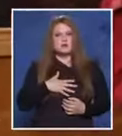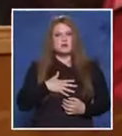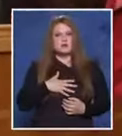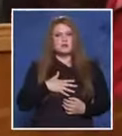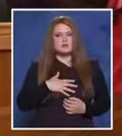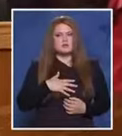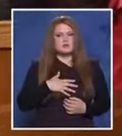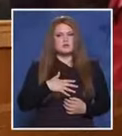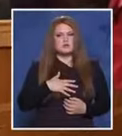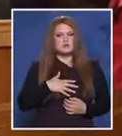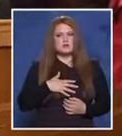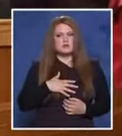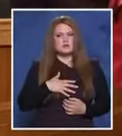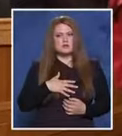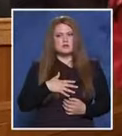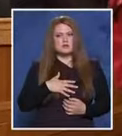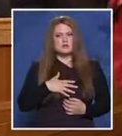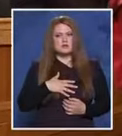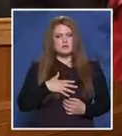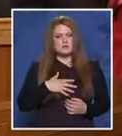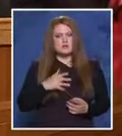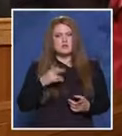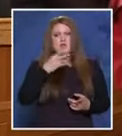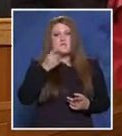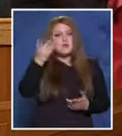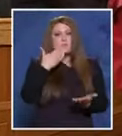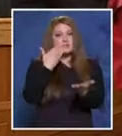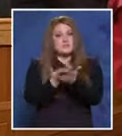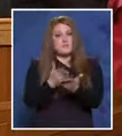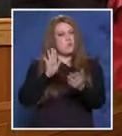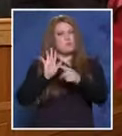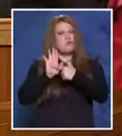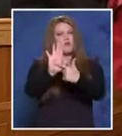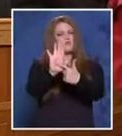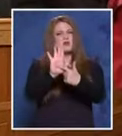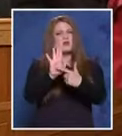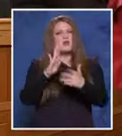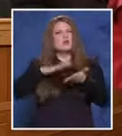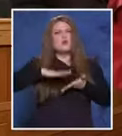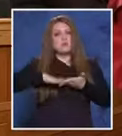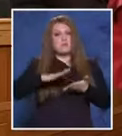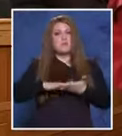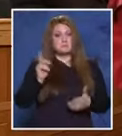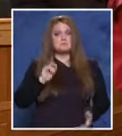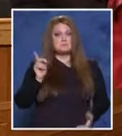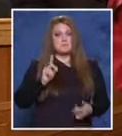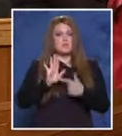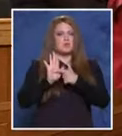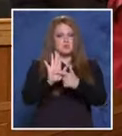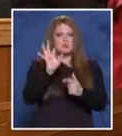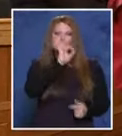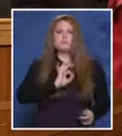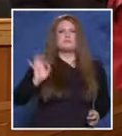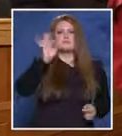Да или не? униформени, бяха с цивилни. Да. Но представиха ли се за полицаи? Легитимираха ли се? Не, има таки изпослини. Не има таки